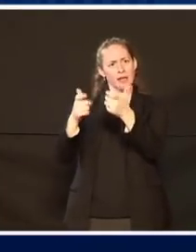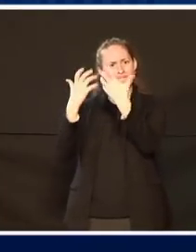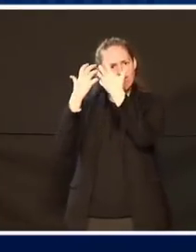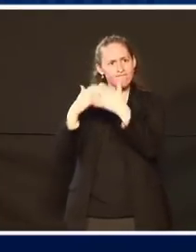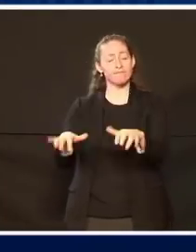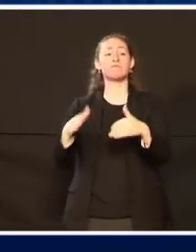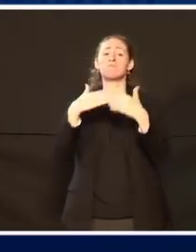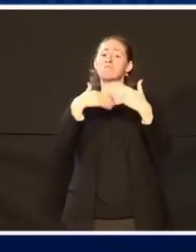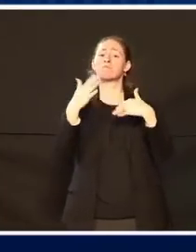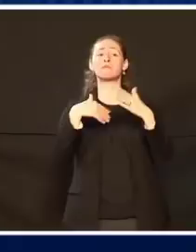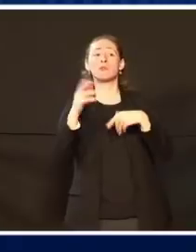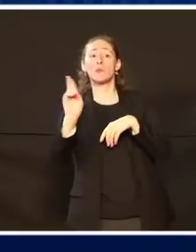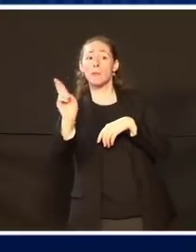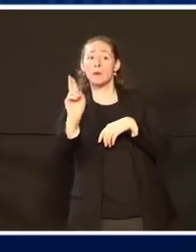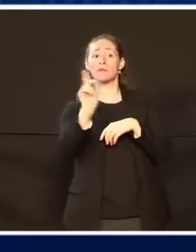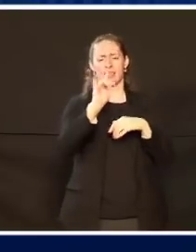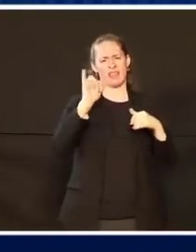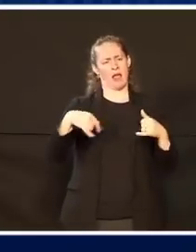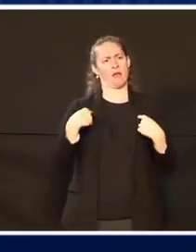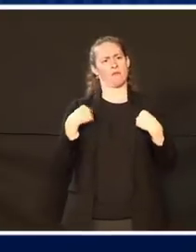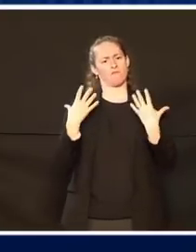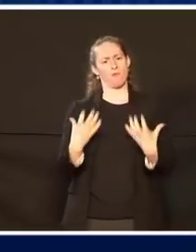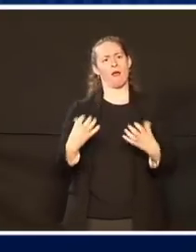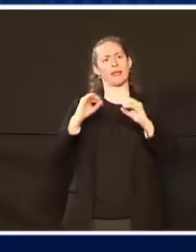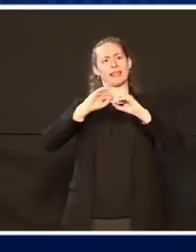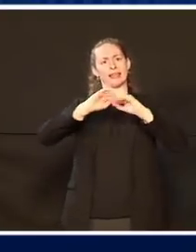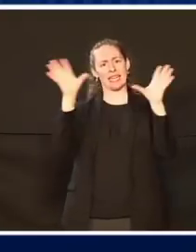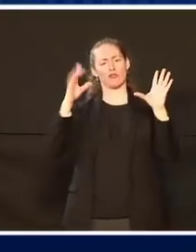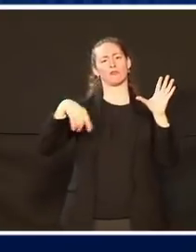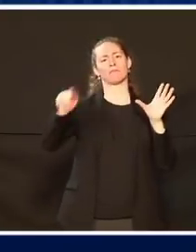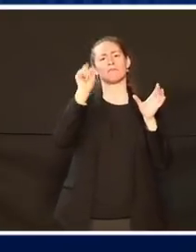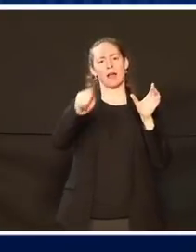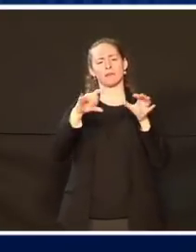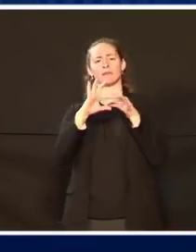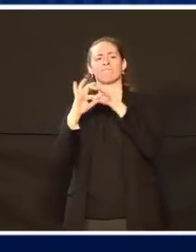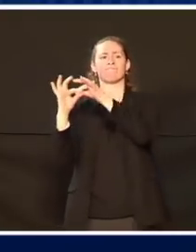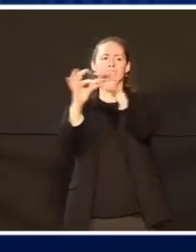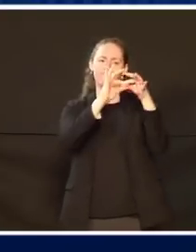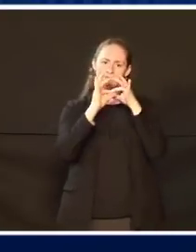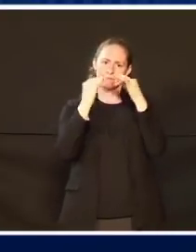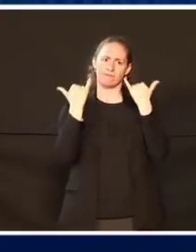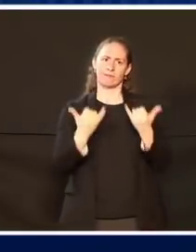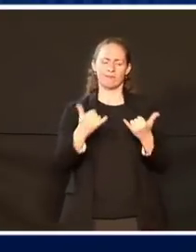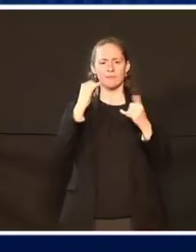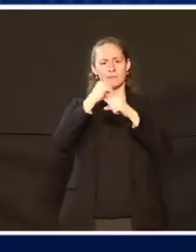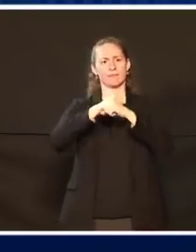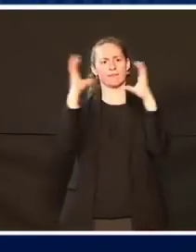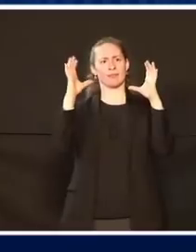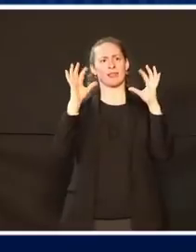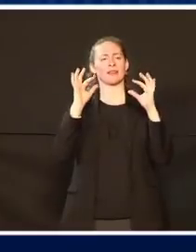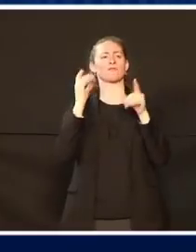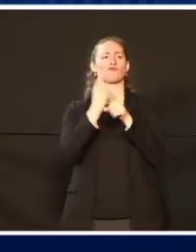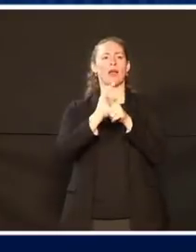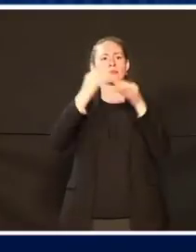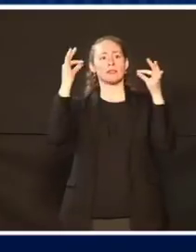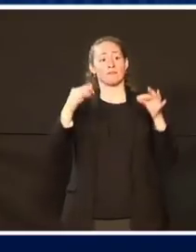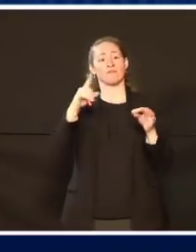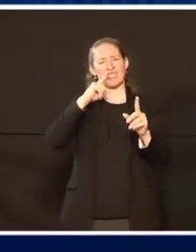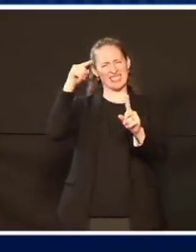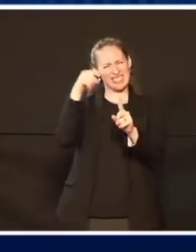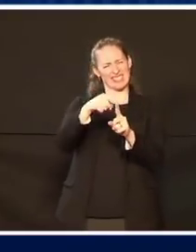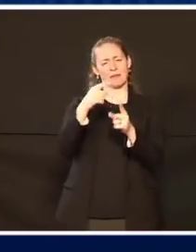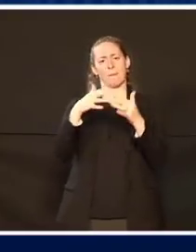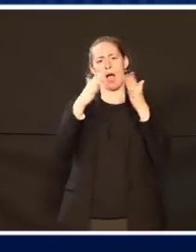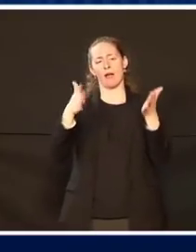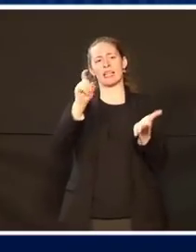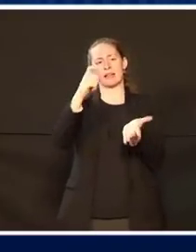verhandeln müssen. Ich habe sowohl Republikaner als auch Demokraten gesagt, dass es mir wichtig ist, den Amerikanern zu